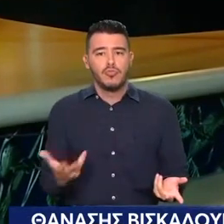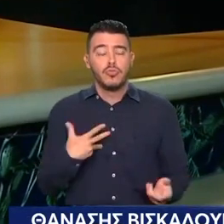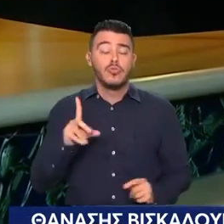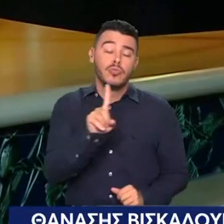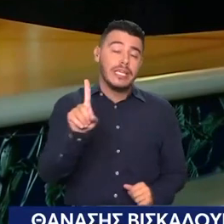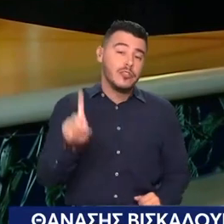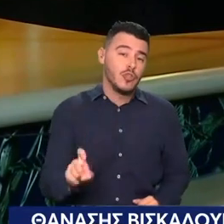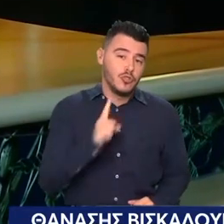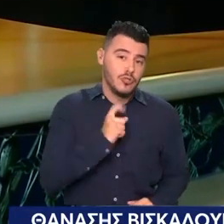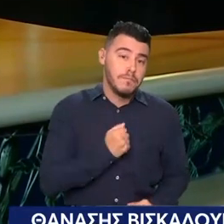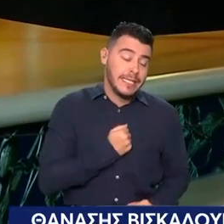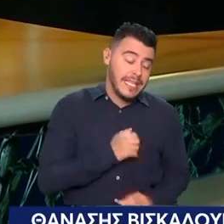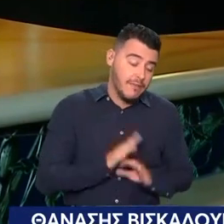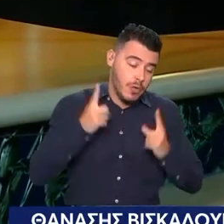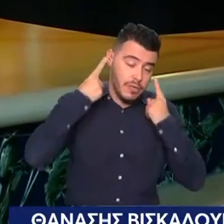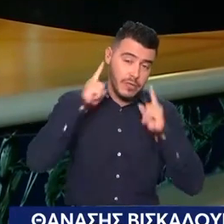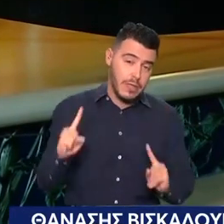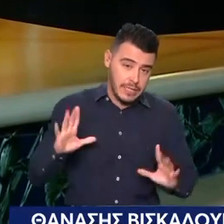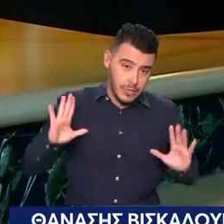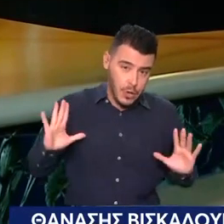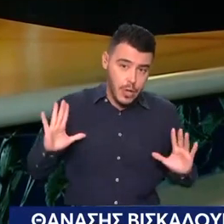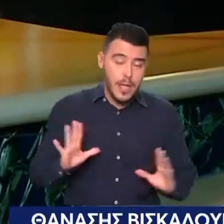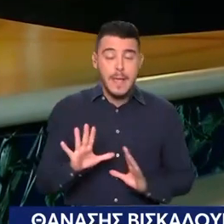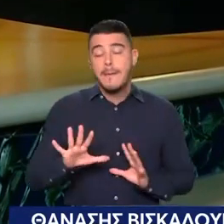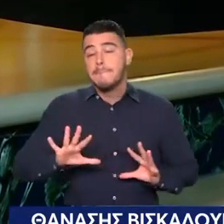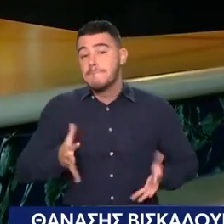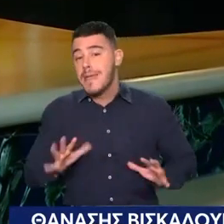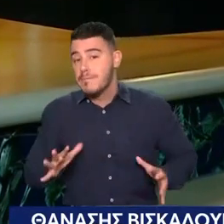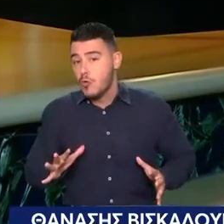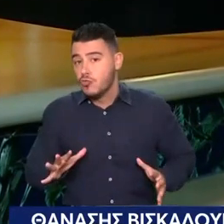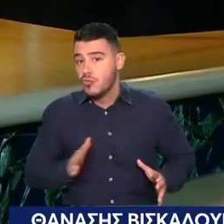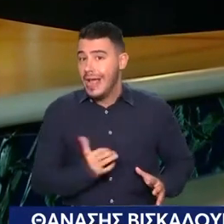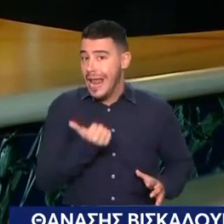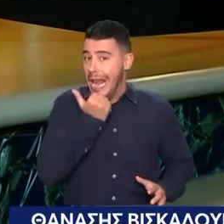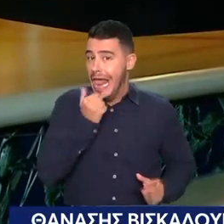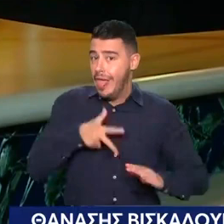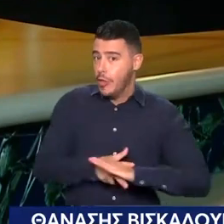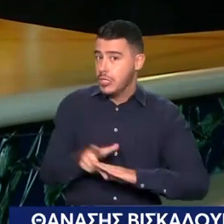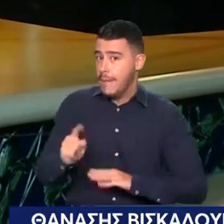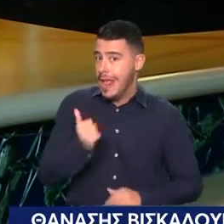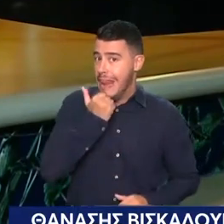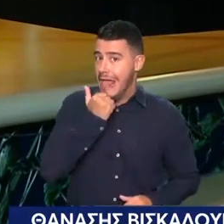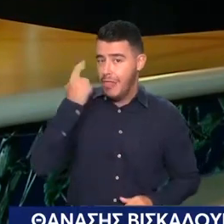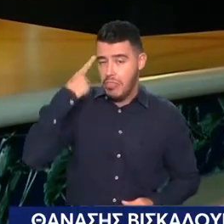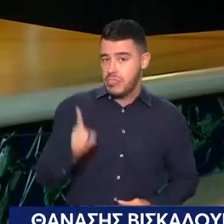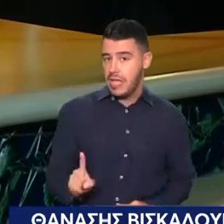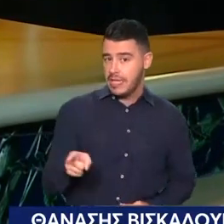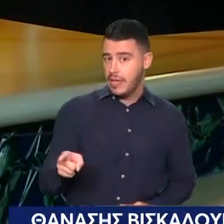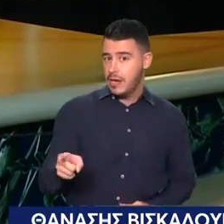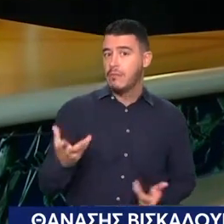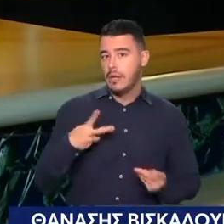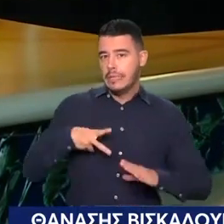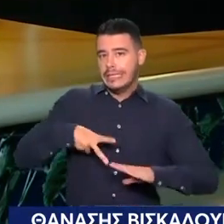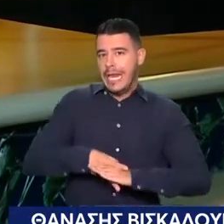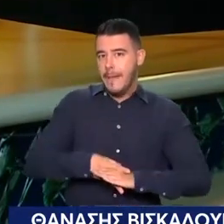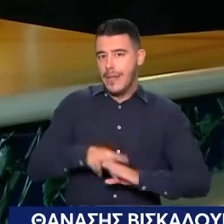Πιθανολογό Δεν το γνωρίζω πιθανολογό Ότι μπορεί να έχει γίνει από αμέλεια της τράπεζας Γιατί η τράπεζα έχει το λογαριασμό Ο λογαριασμός